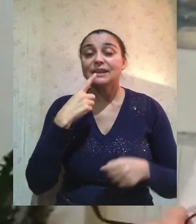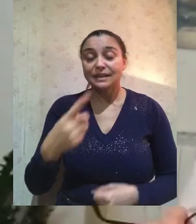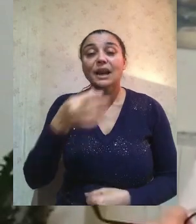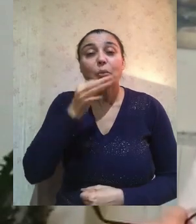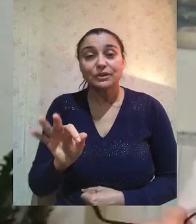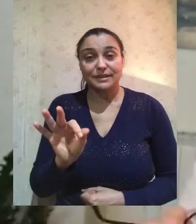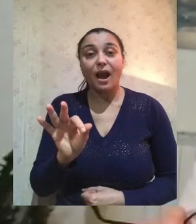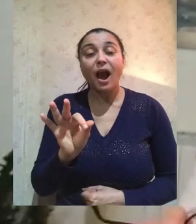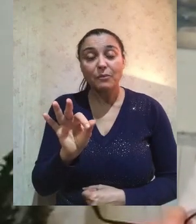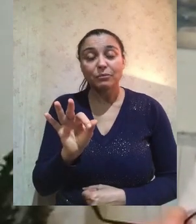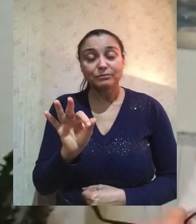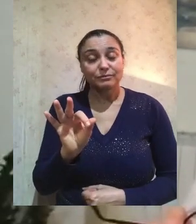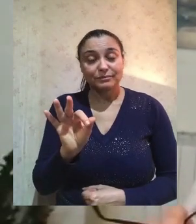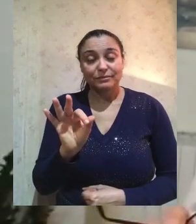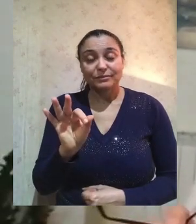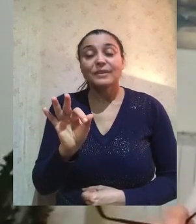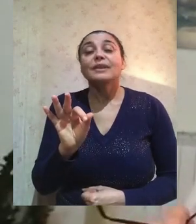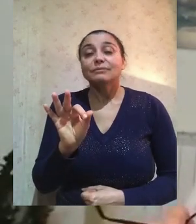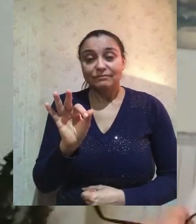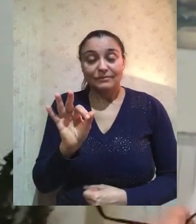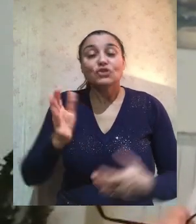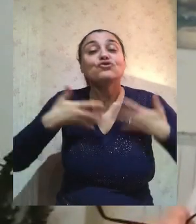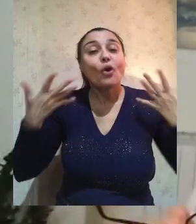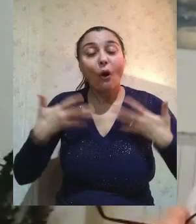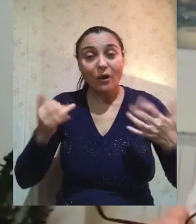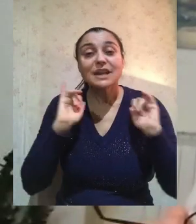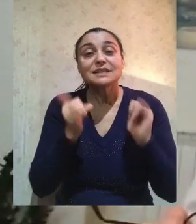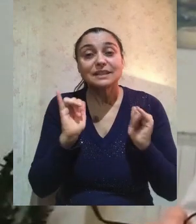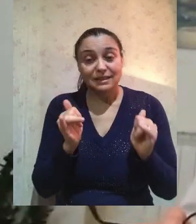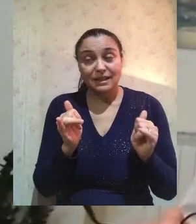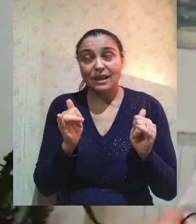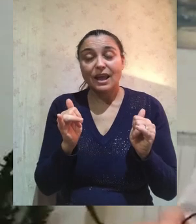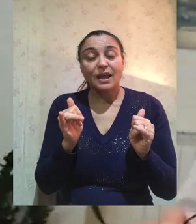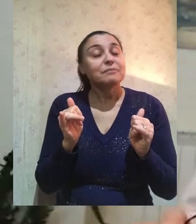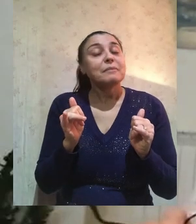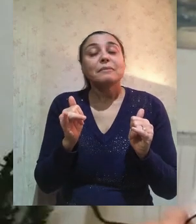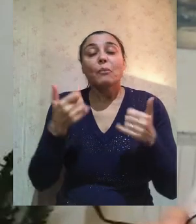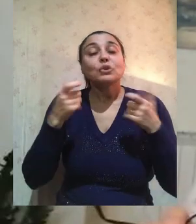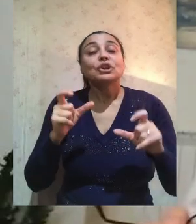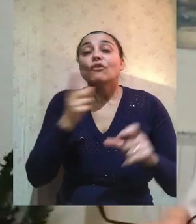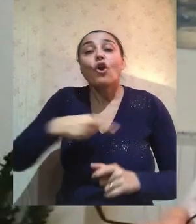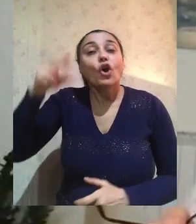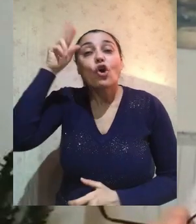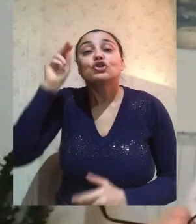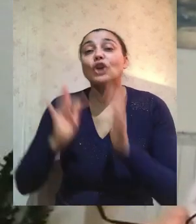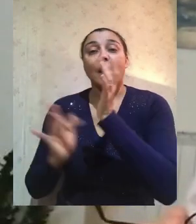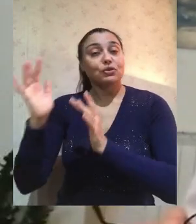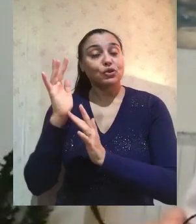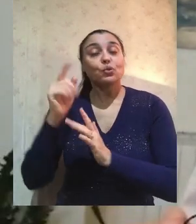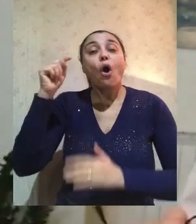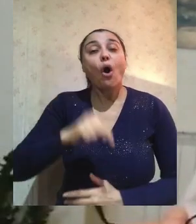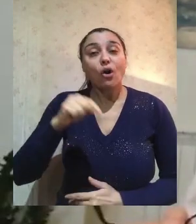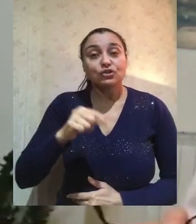pieni di spavento loro dicevano ma per noi non è spavento per noi è una gioia e sarà una gioia perché conosciamo Gesù dicevano